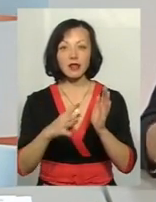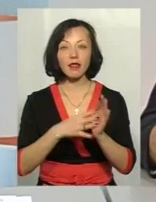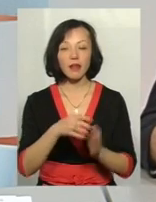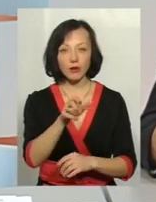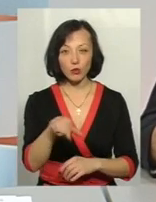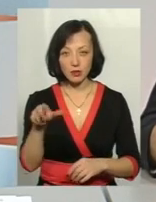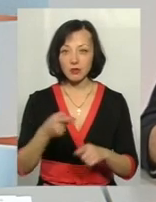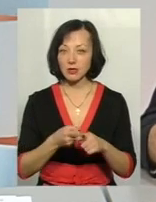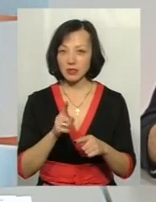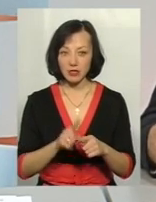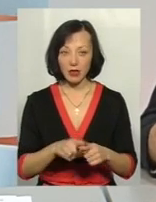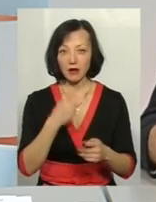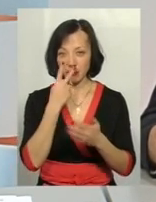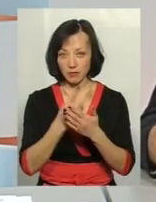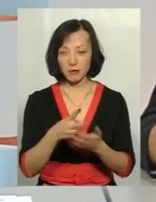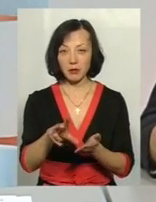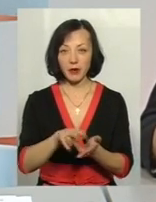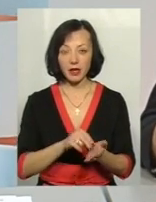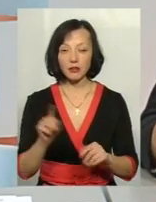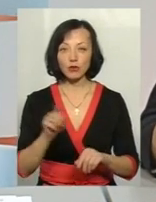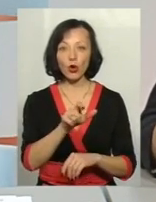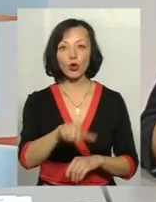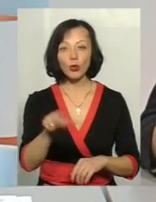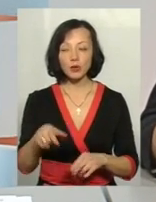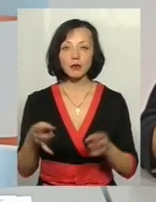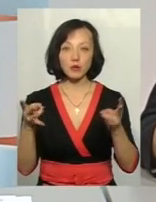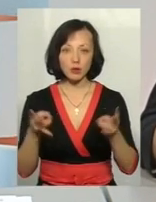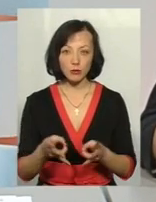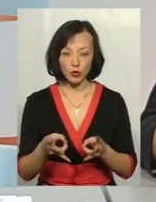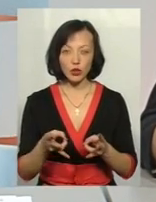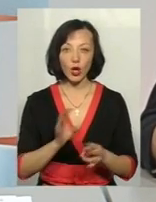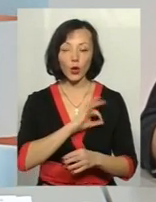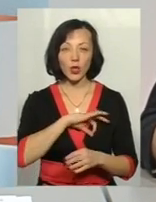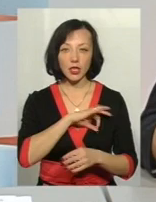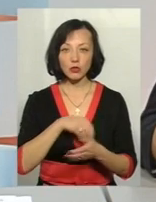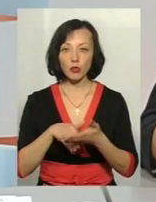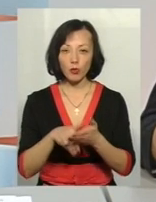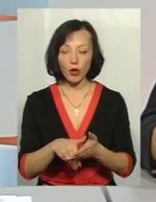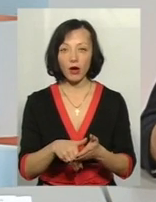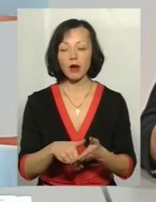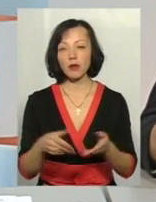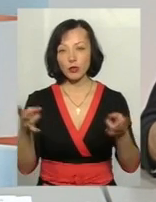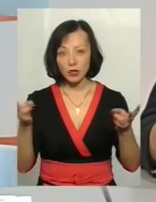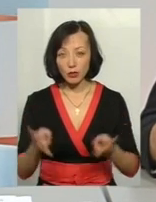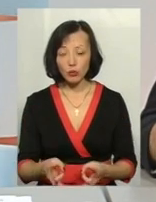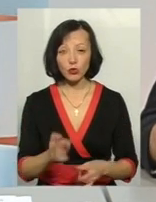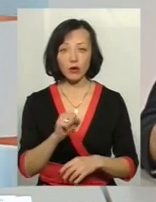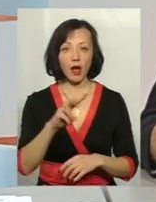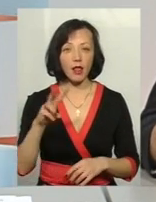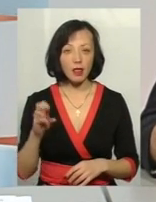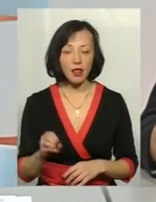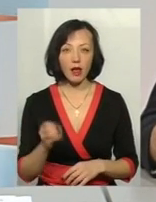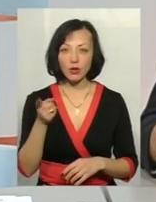осіб. Це абсолютно наглядний приклад того, що люди потребують юридичної допомоги, потребують правової допомоги, але оскільки